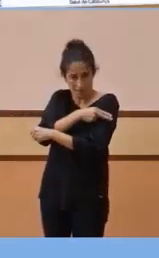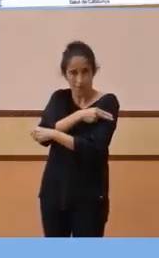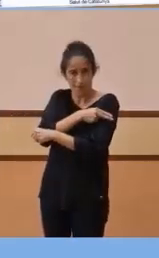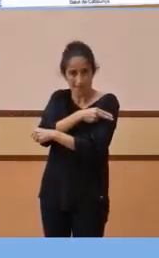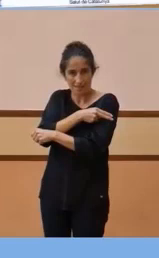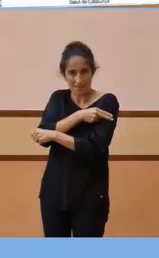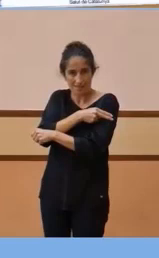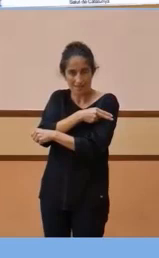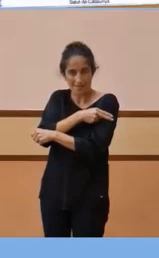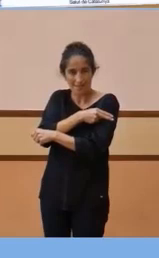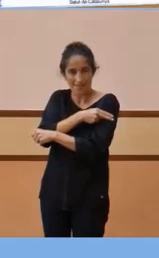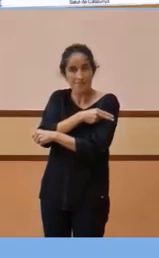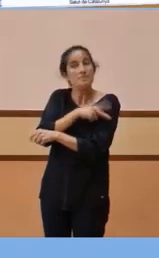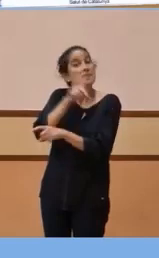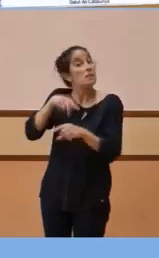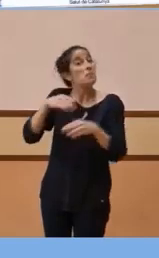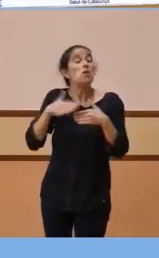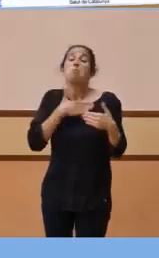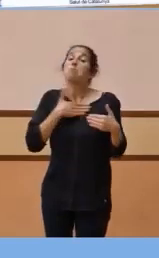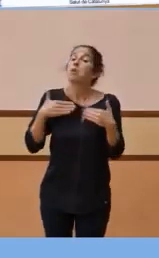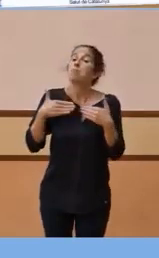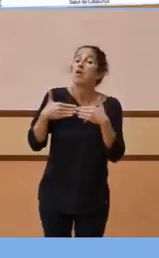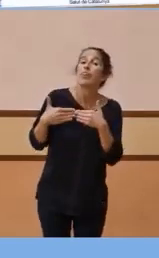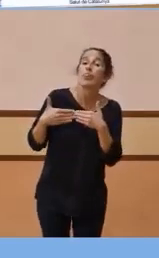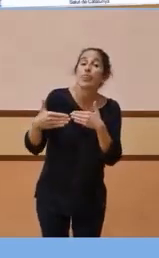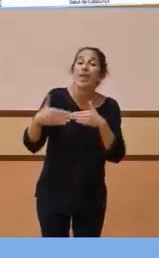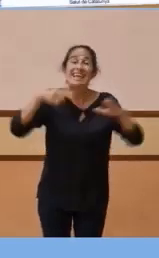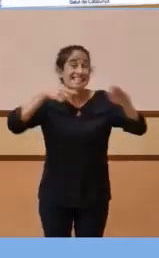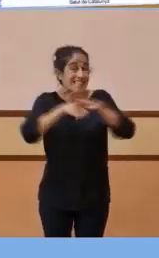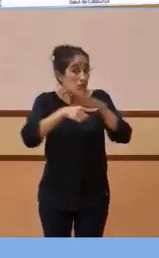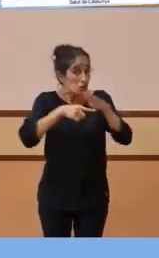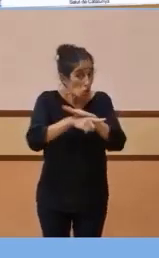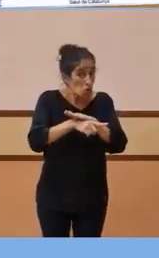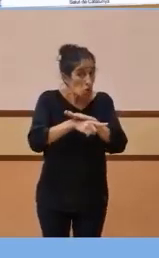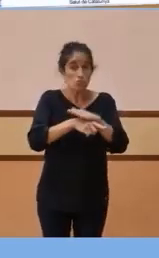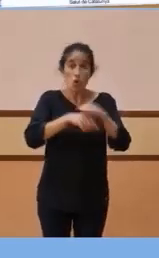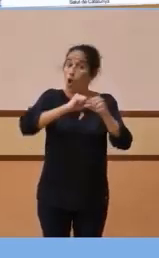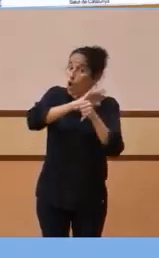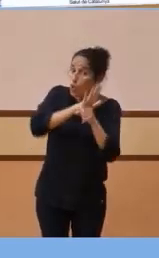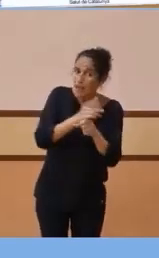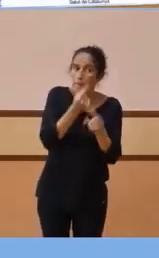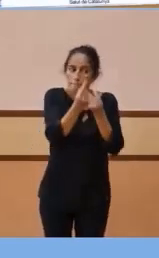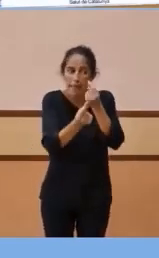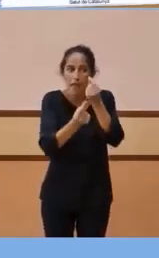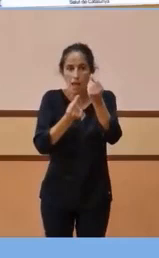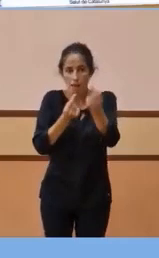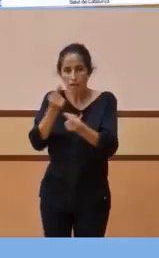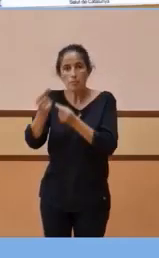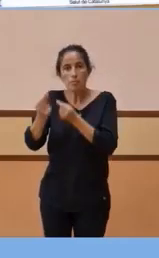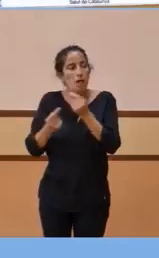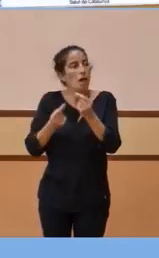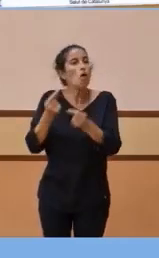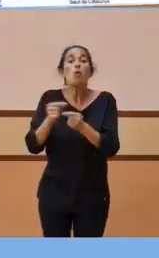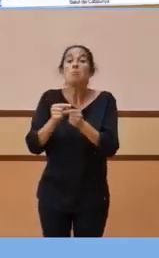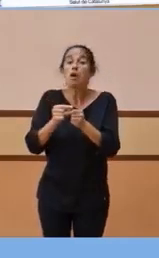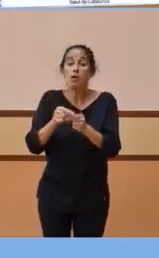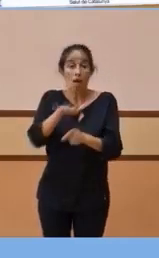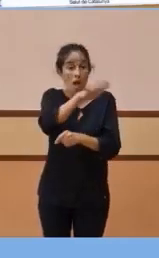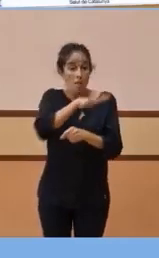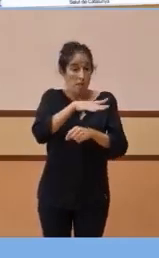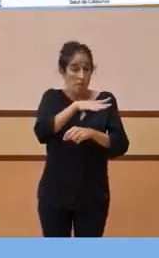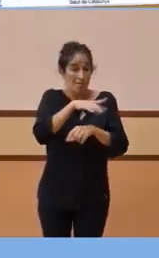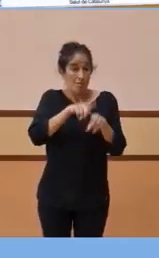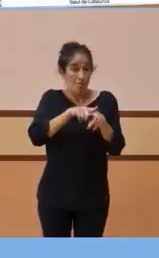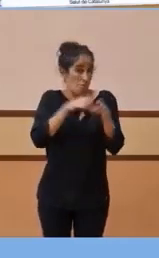la tendència serà també que els gestors Covid es vagin progressivament implantant no només en l'àmbit de la primària sinó també